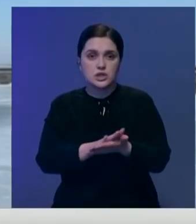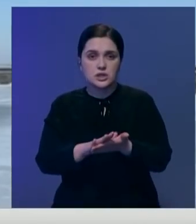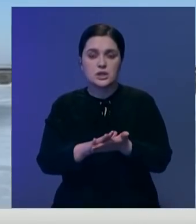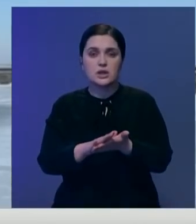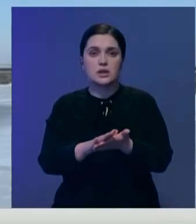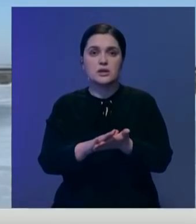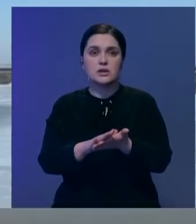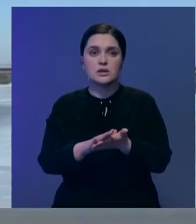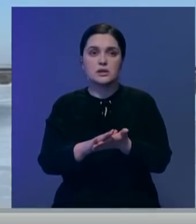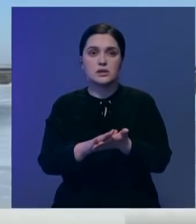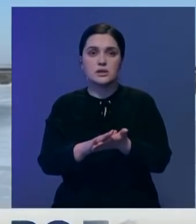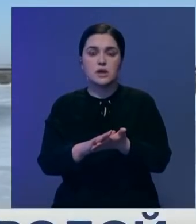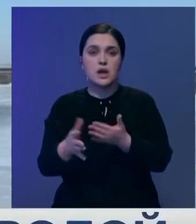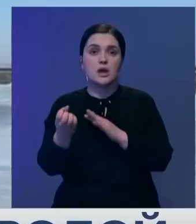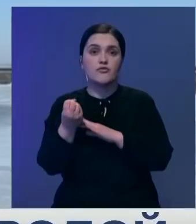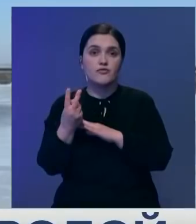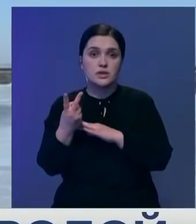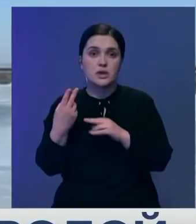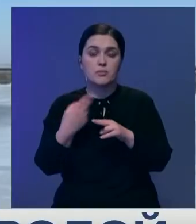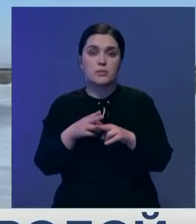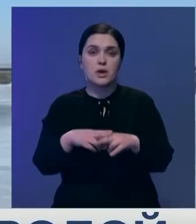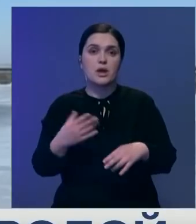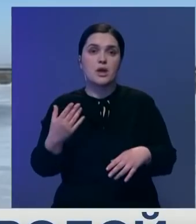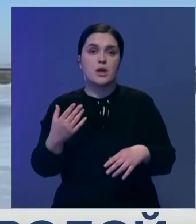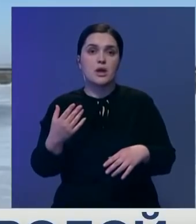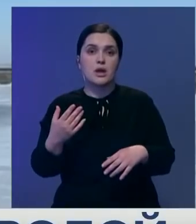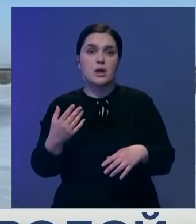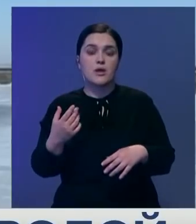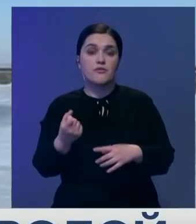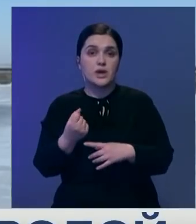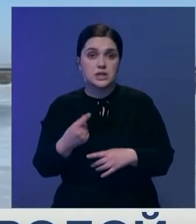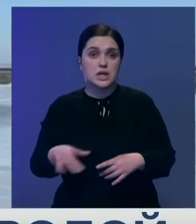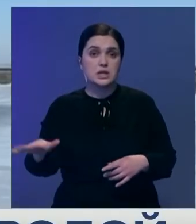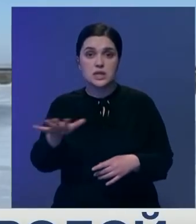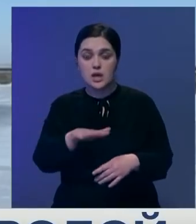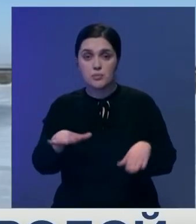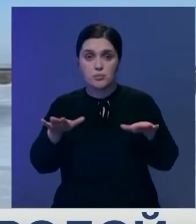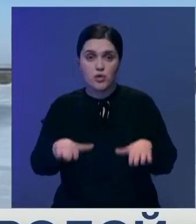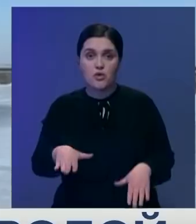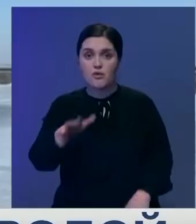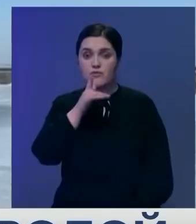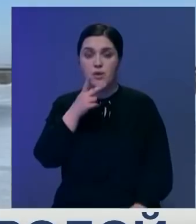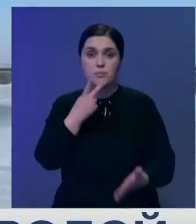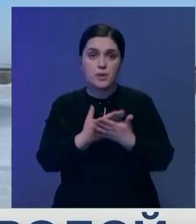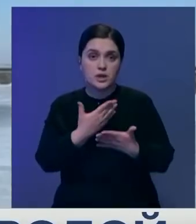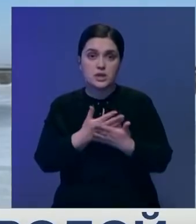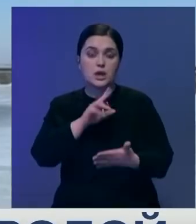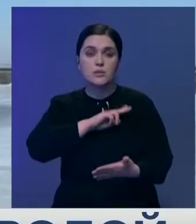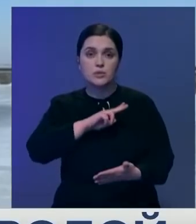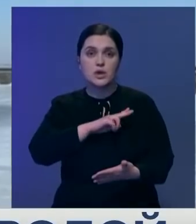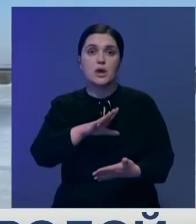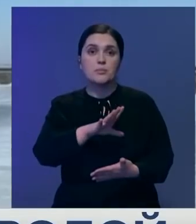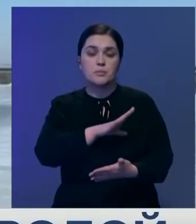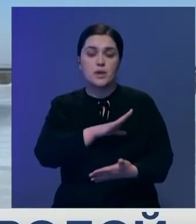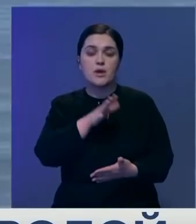12 прудов Копуни в Одессе, в населенных пунктах. Время показало, что работы были проведены